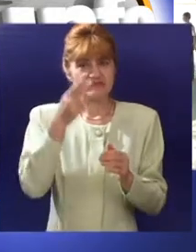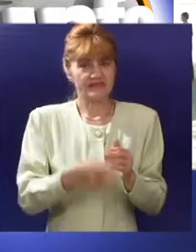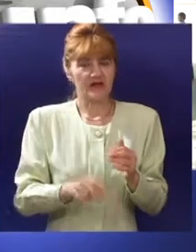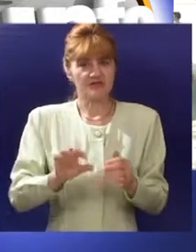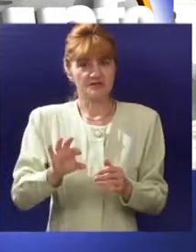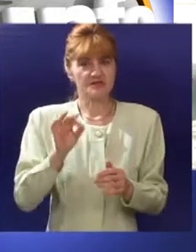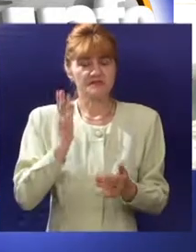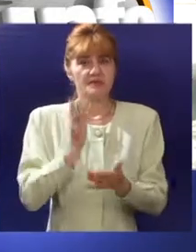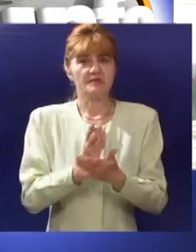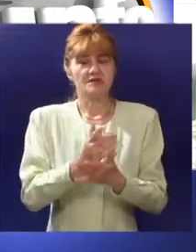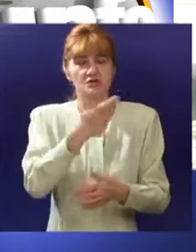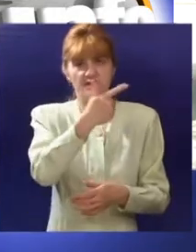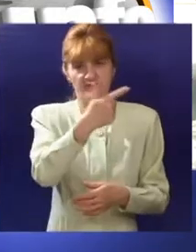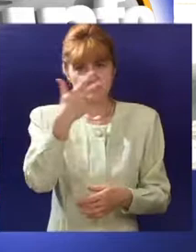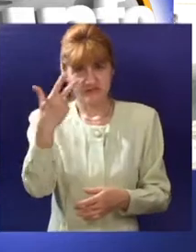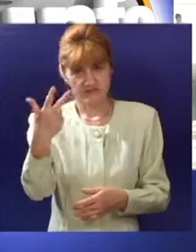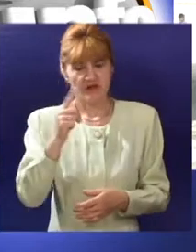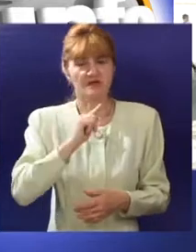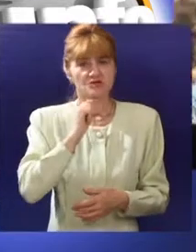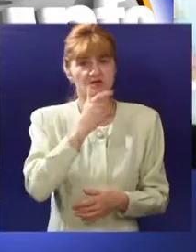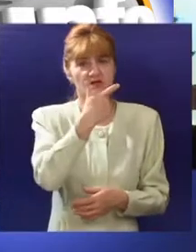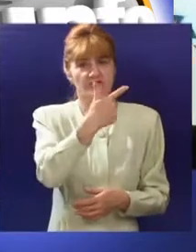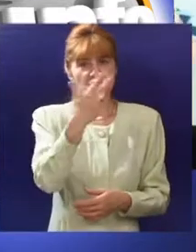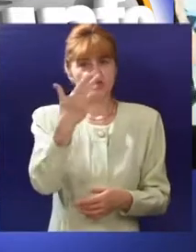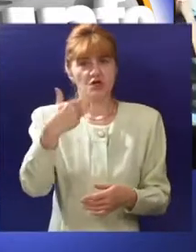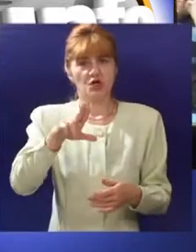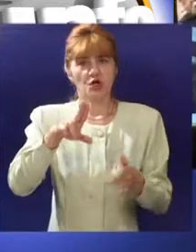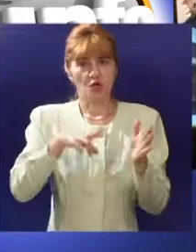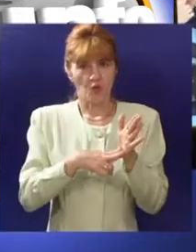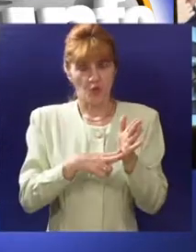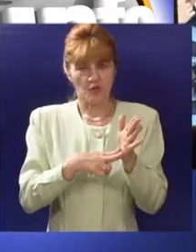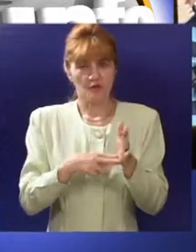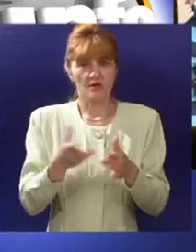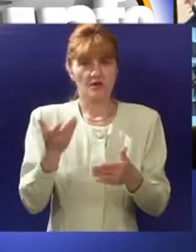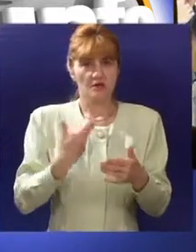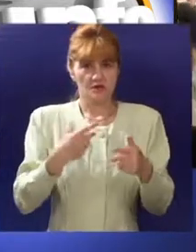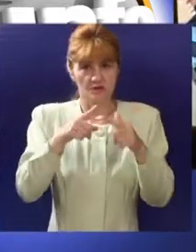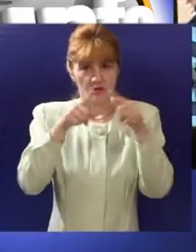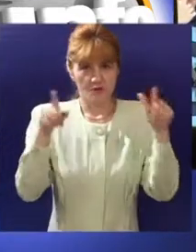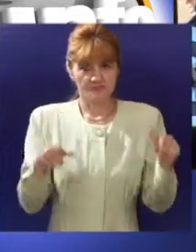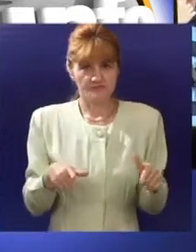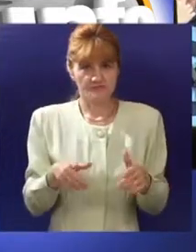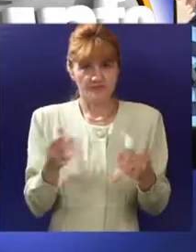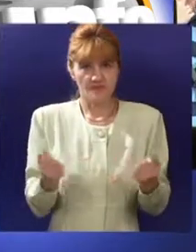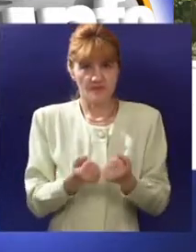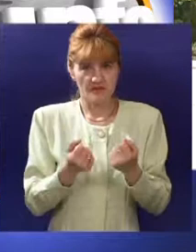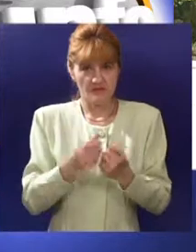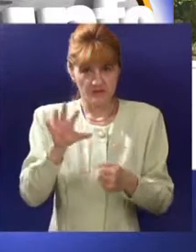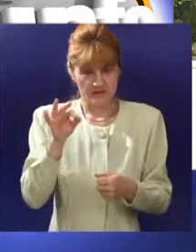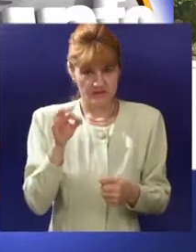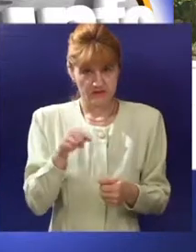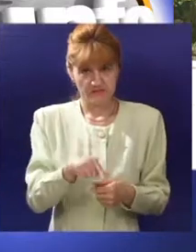koji će biti održan 23. i 24. juna, Osmaci će dobiti test sa 50% poznatih zadataka,